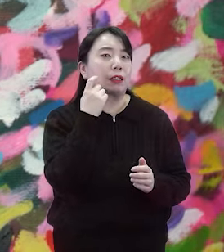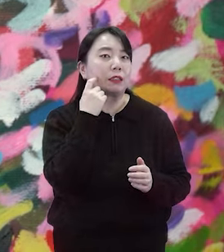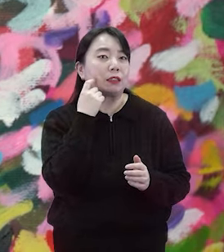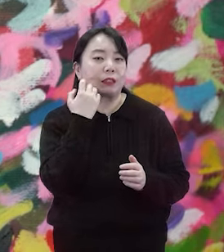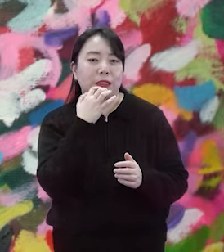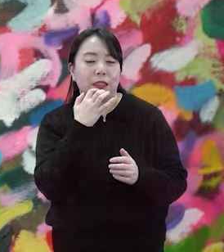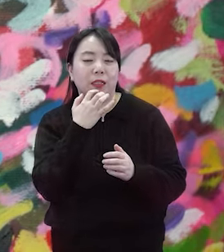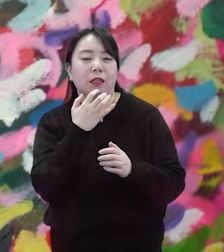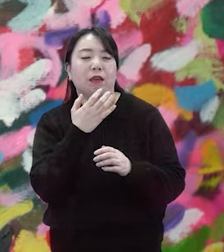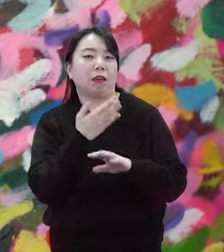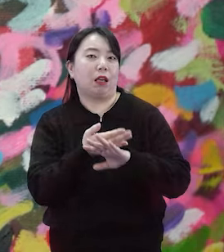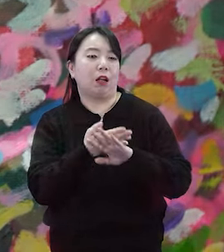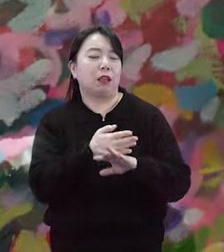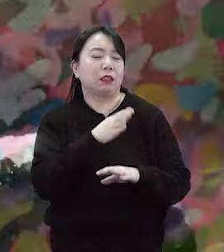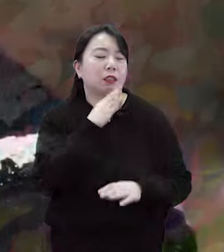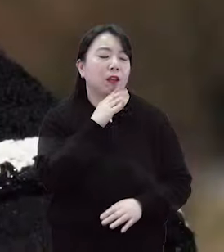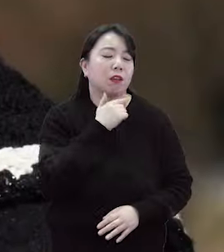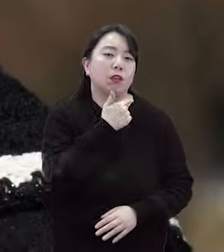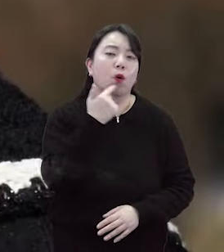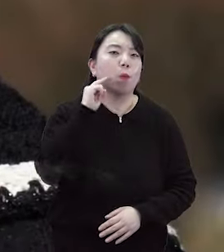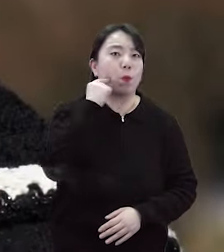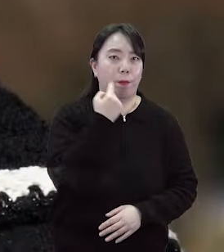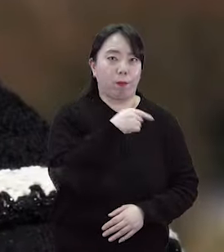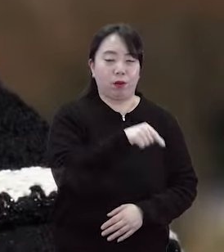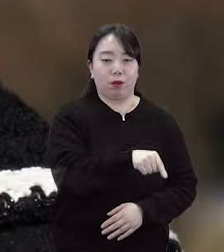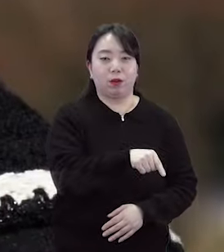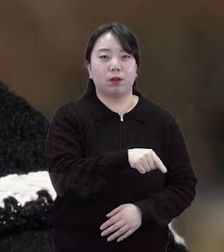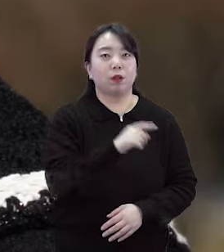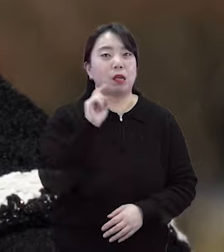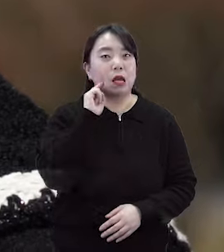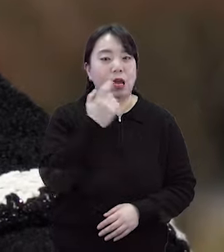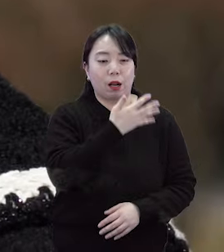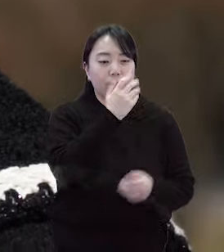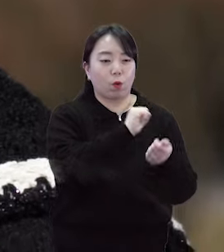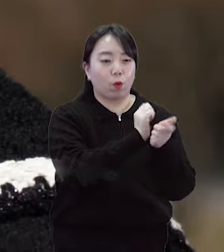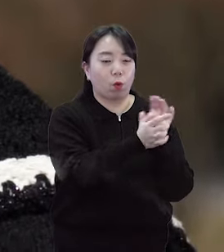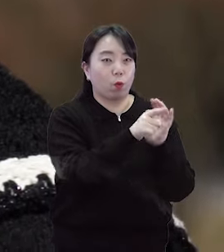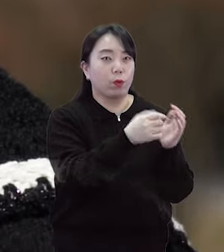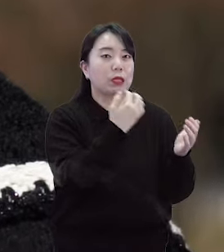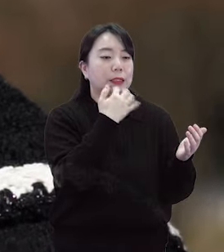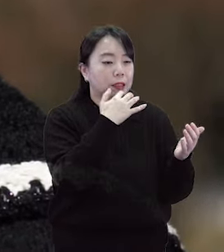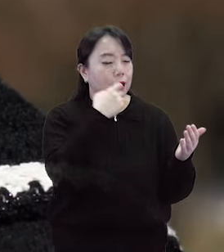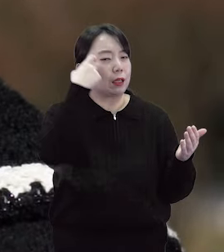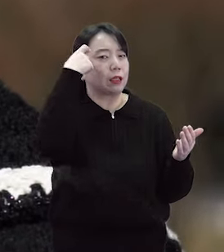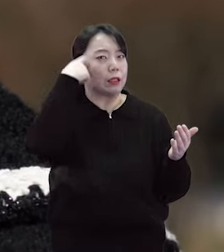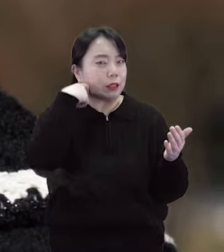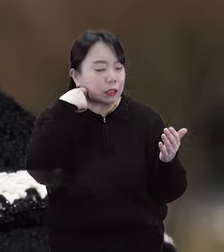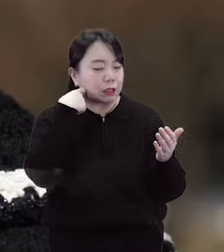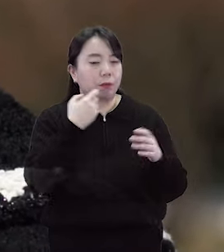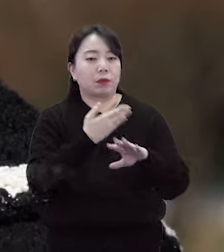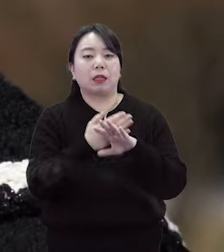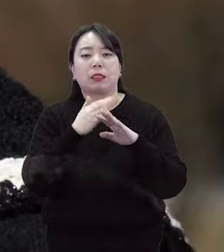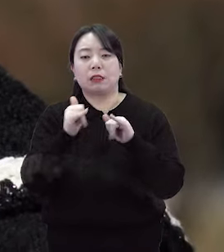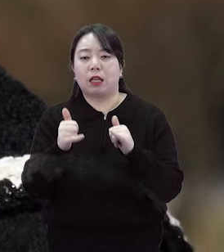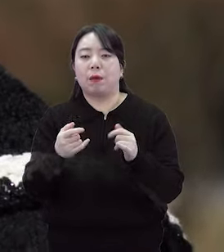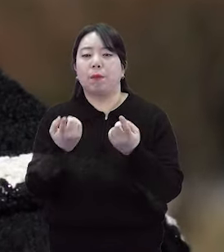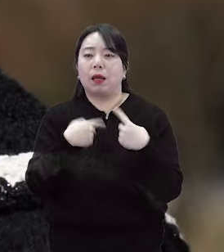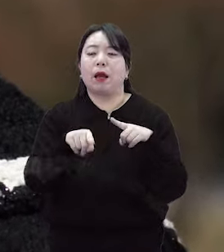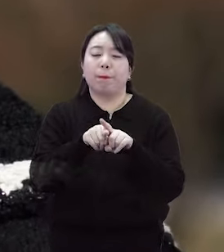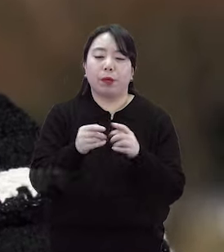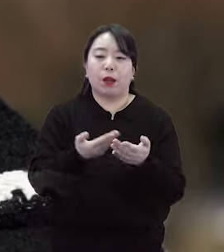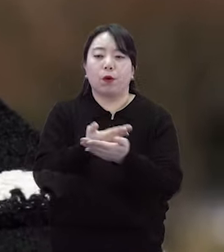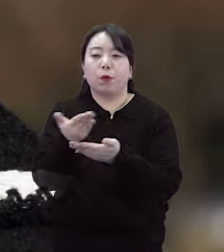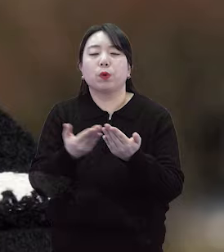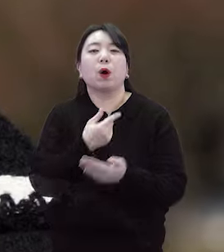정도로 너무 아름답고 예쁘더라고요 그런 아름다운 꽃의 색 느낌을 다른 사람들하고 공유하고 싶다는 생각이